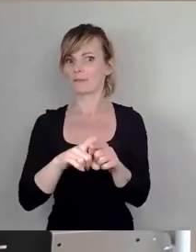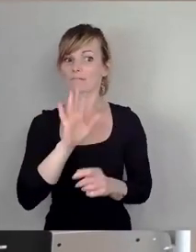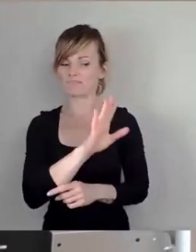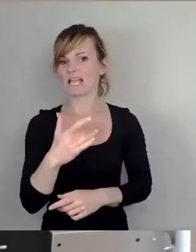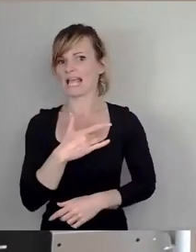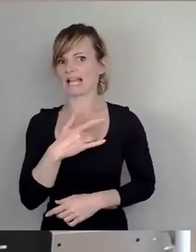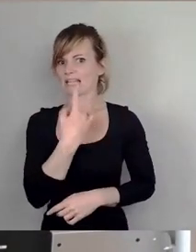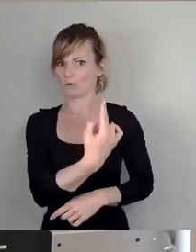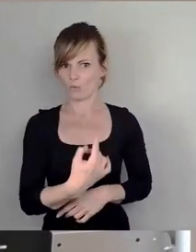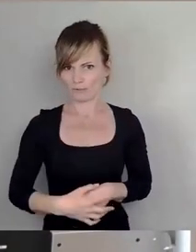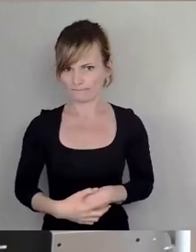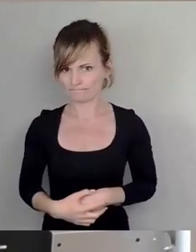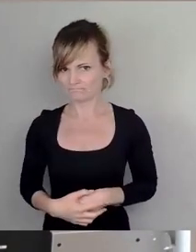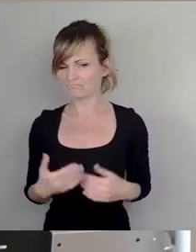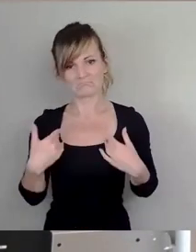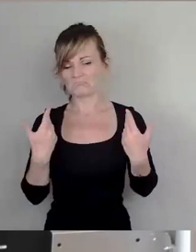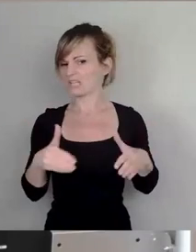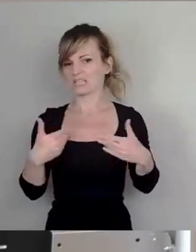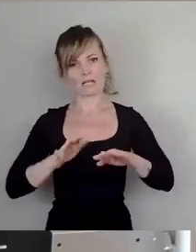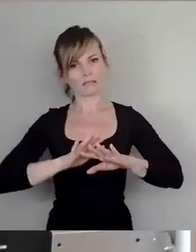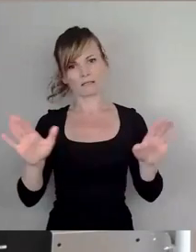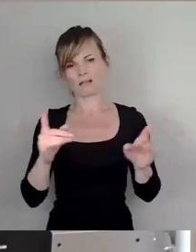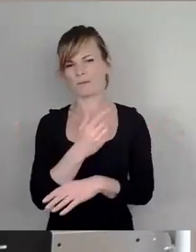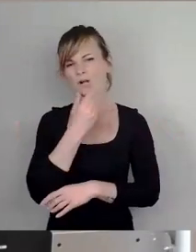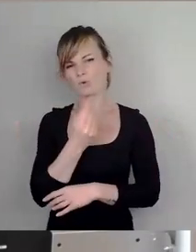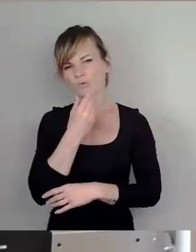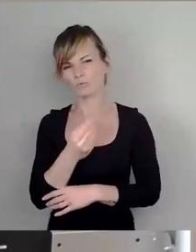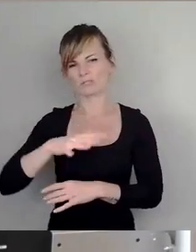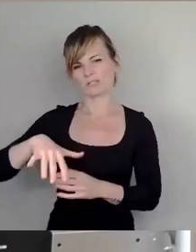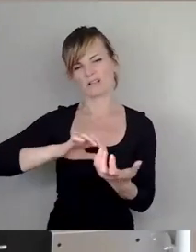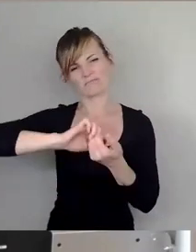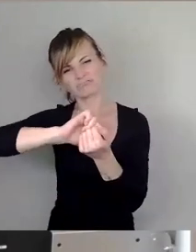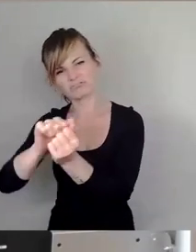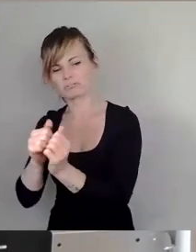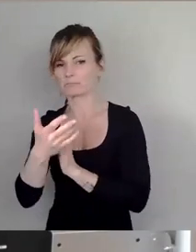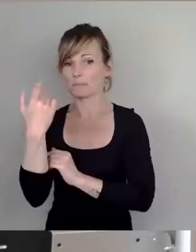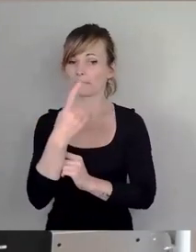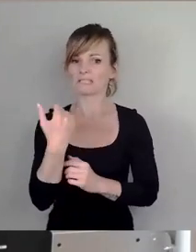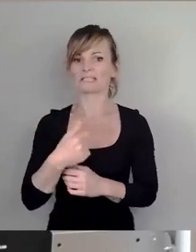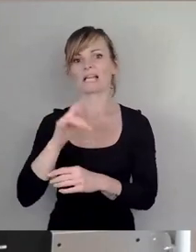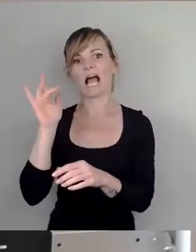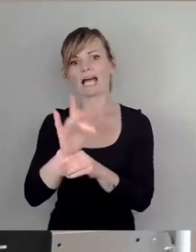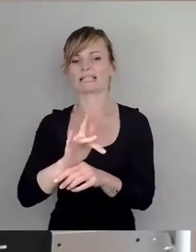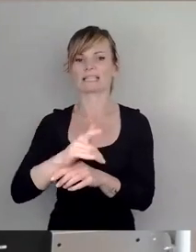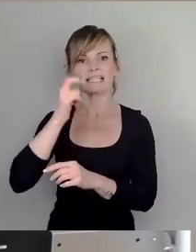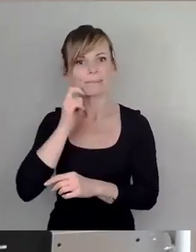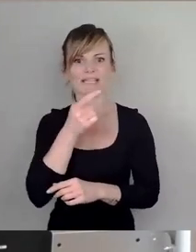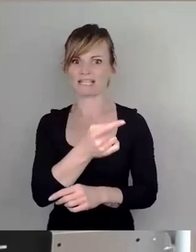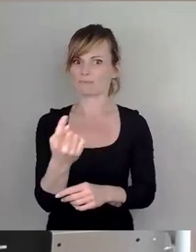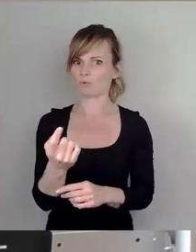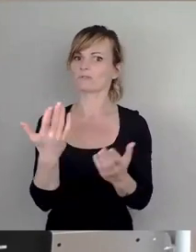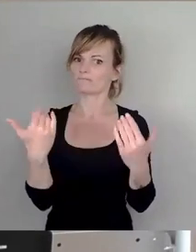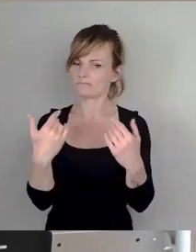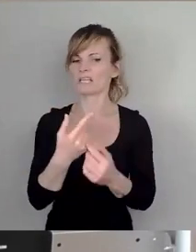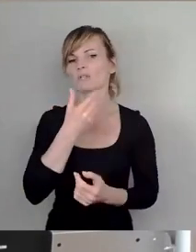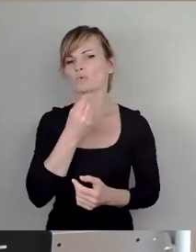Sie geht uns nichts an, aber die Gräuel an den Juden und der herrschende Antisemitismus machen das Jüdischsein zum